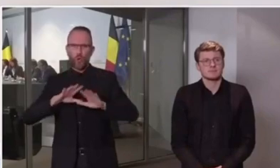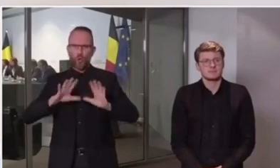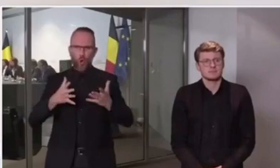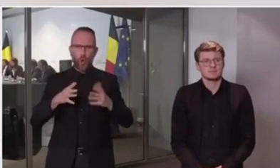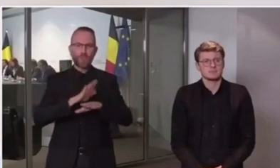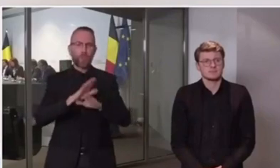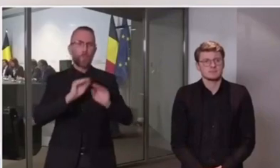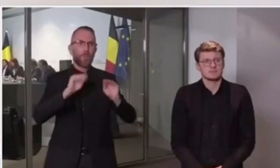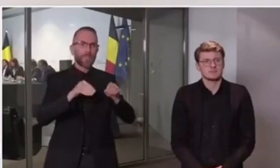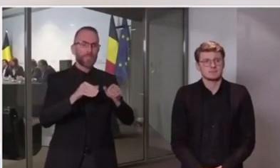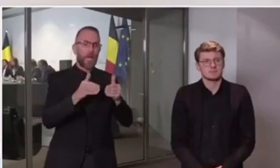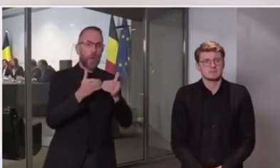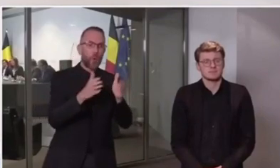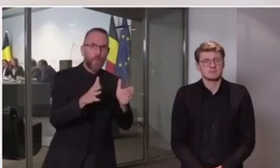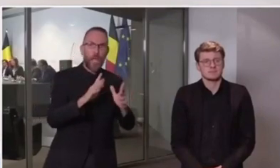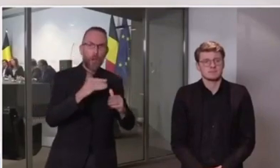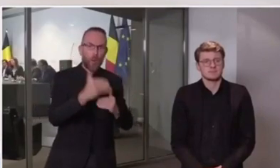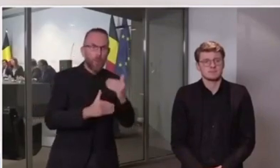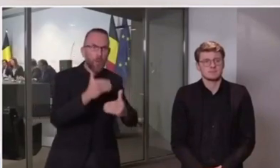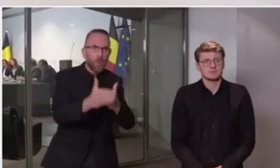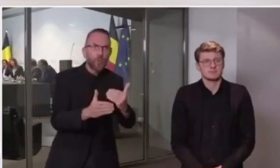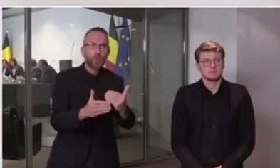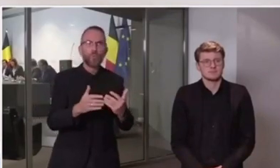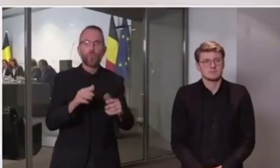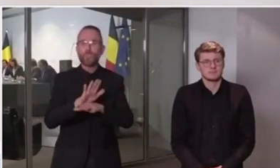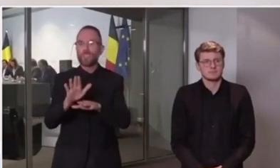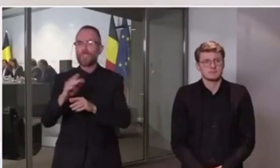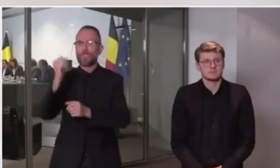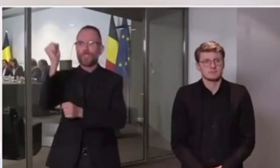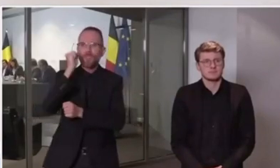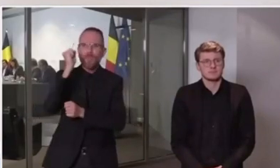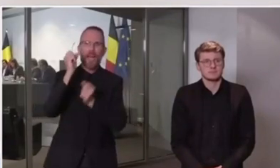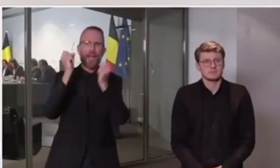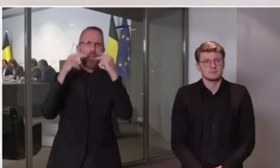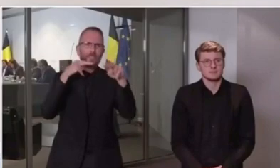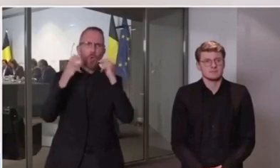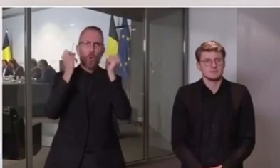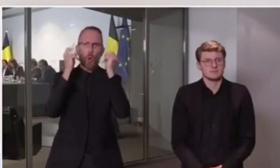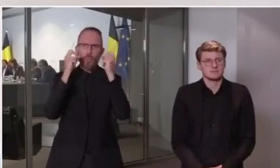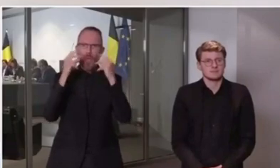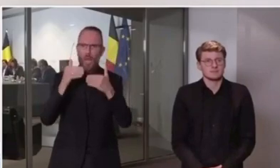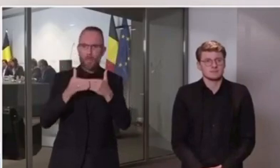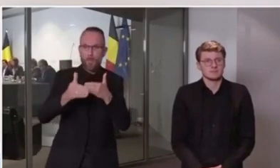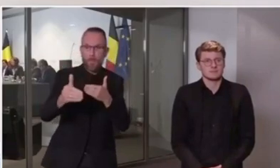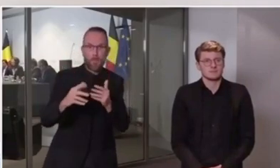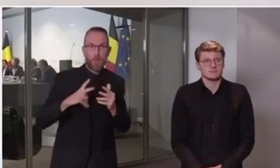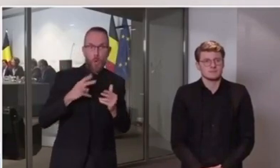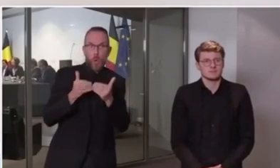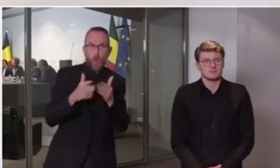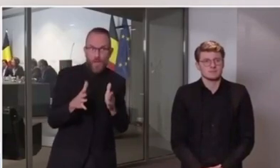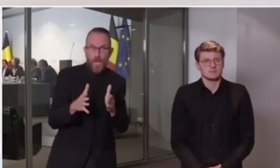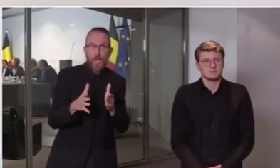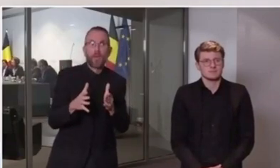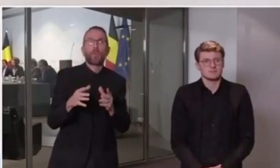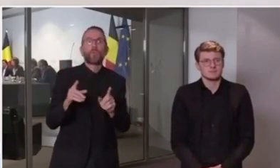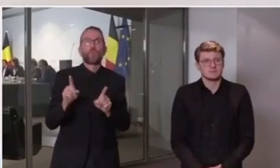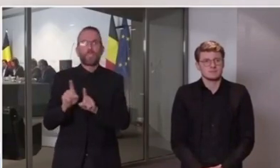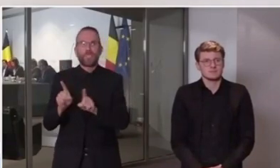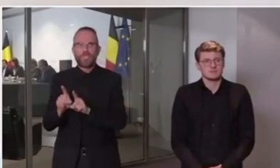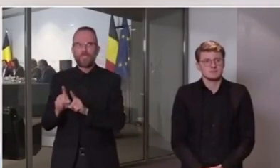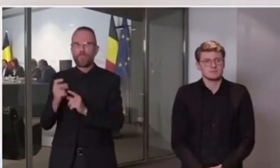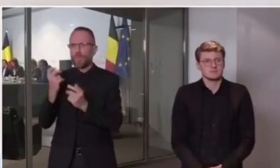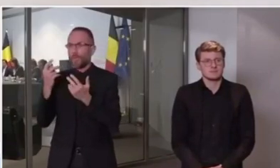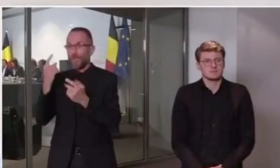réouverture des cafés, des restaurants, des bars, mais à terme. On pensera aussi au voyage. On devra également évaluer la